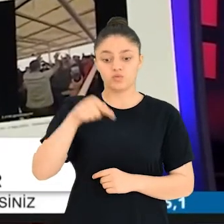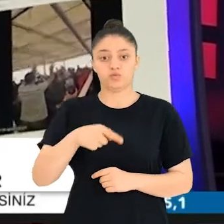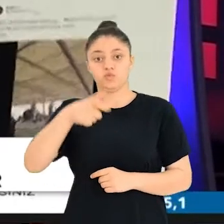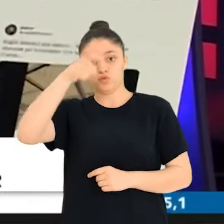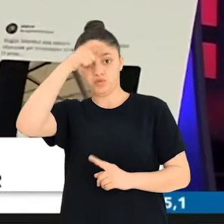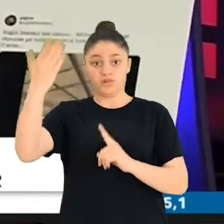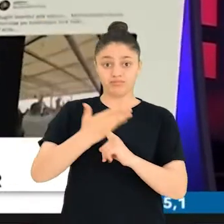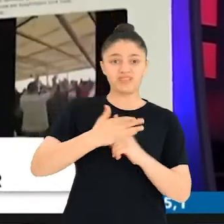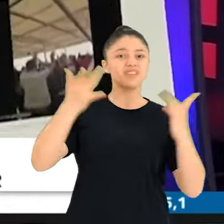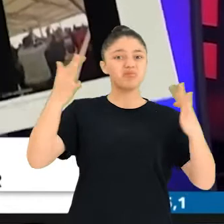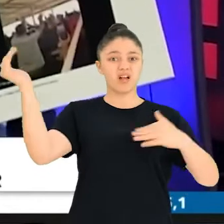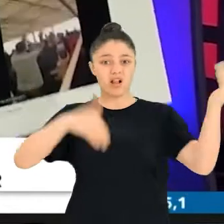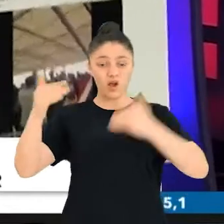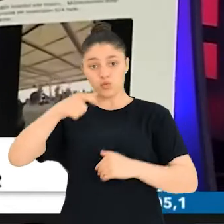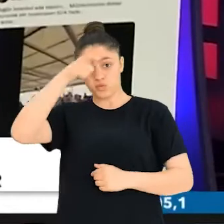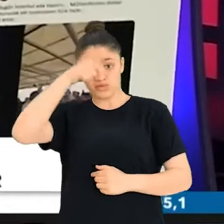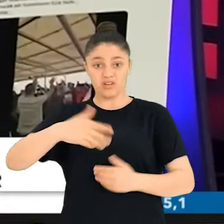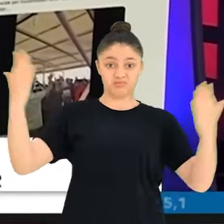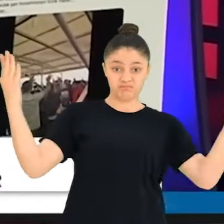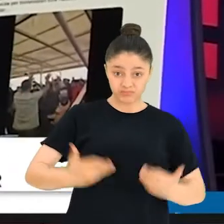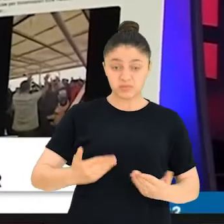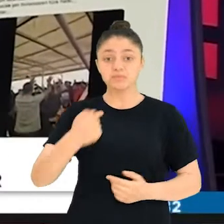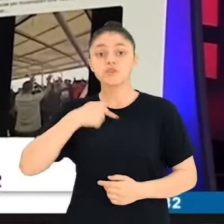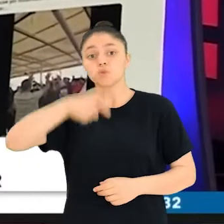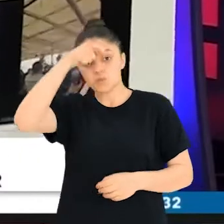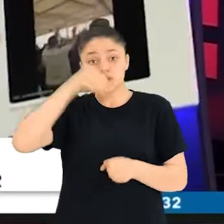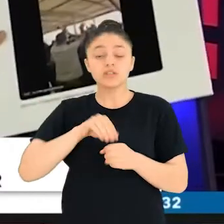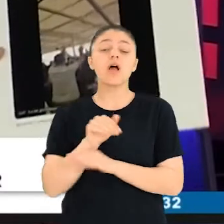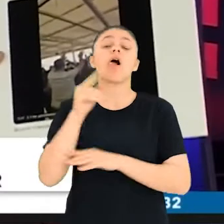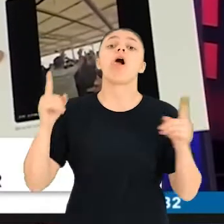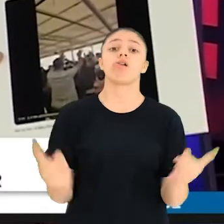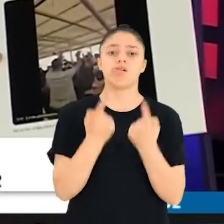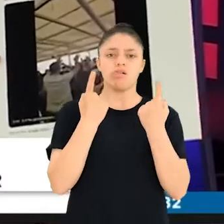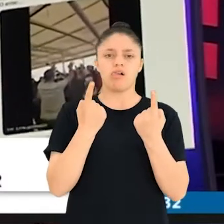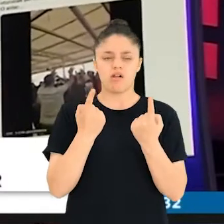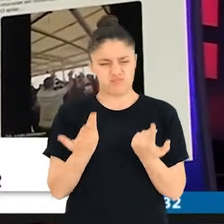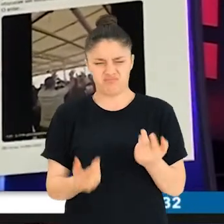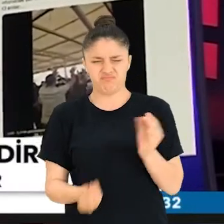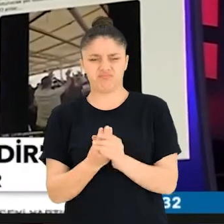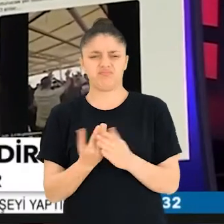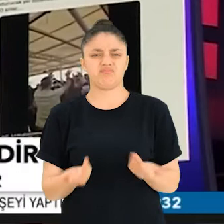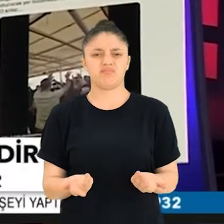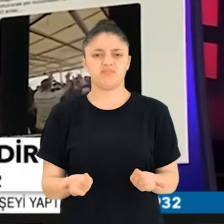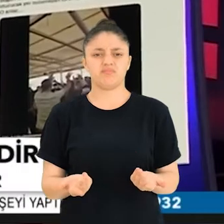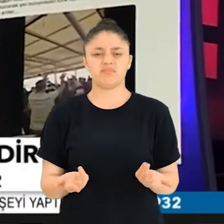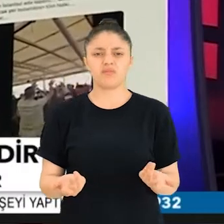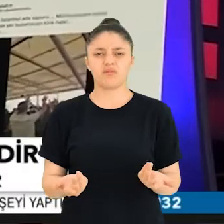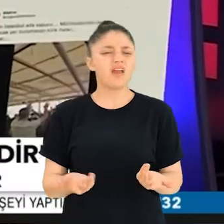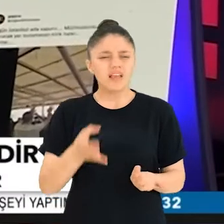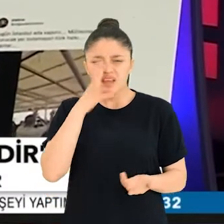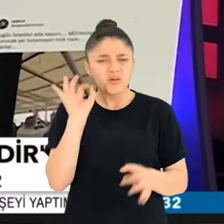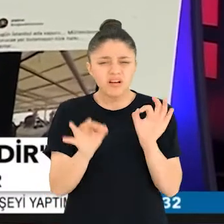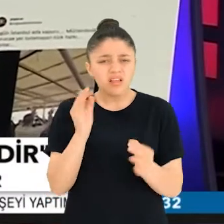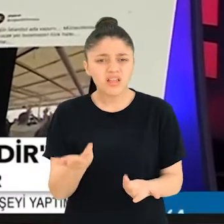Türkiye'yi istila edecekler, yabancılar Türkiye'yi istila edecekler ve biz ülkemizde yaşayamayacak hale geleceğiz gibi bir anlayış ortaya koymaya çalışıyorlar.